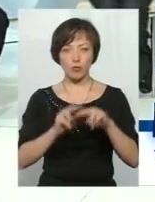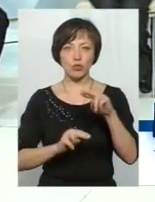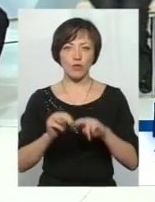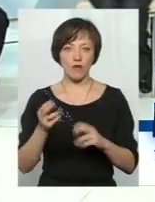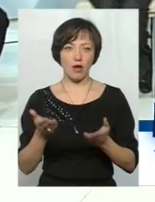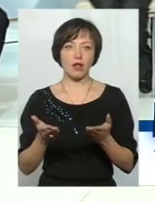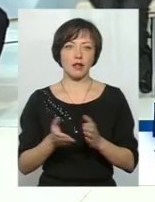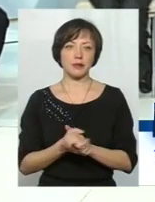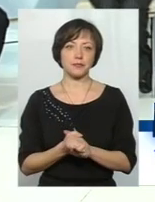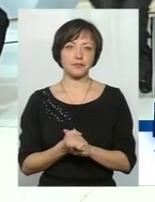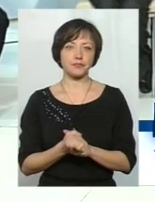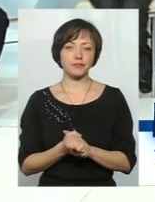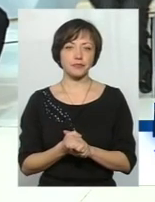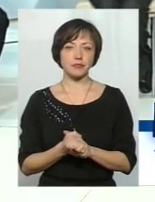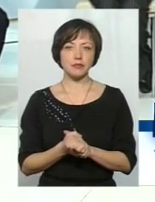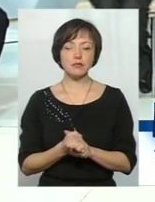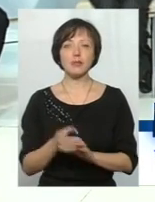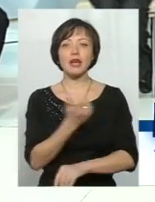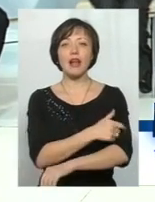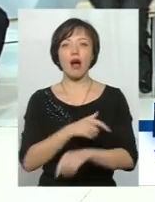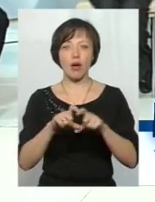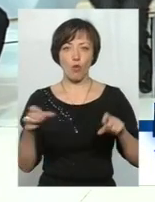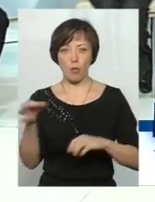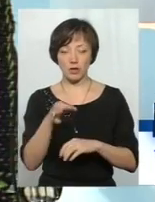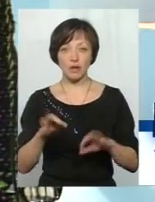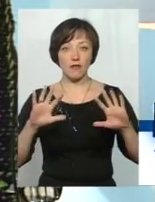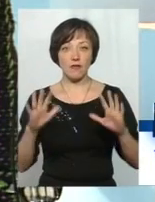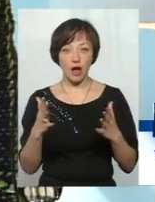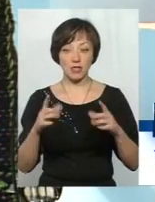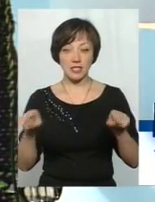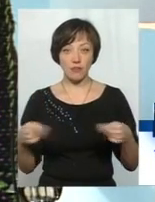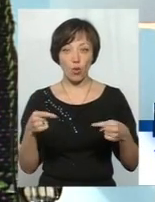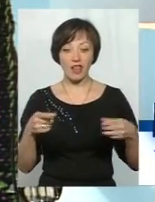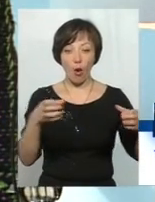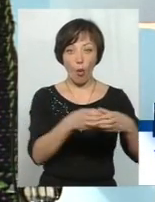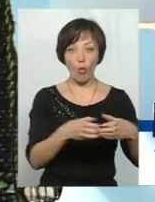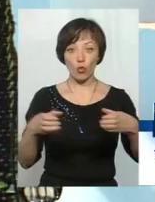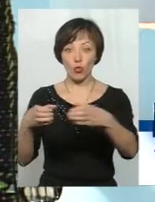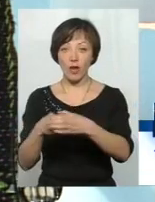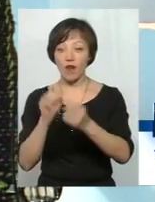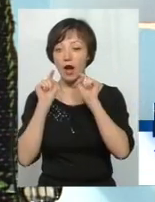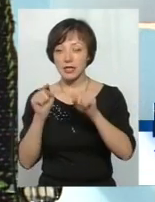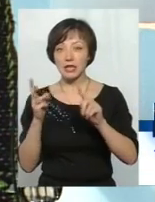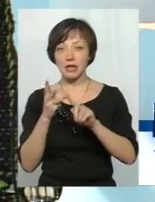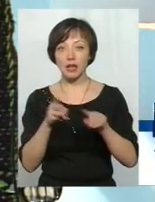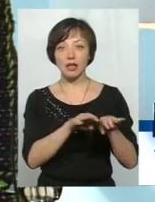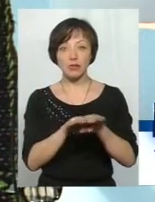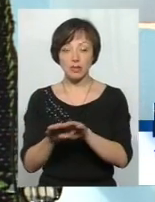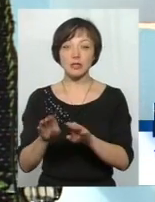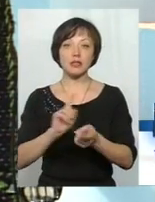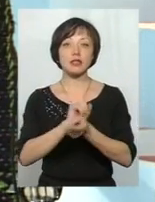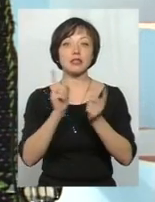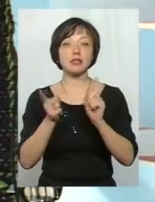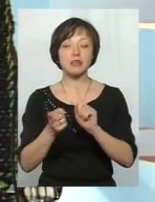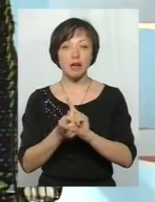лікарню. Тому що в разі створення округів, акцент третинного рівня, він ще стає